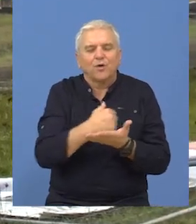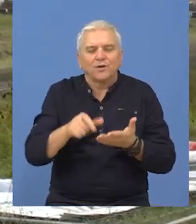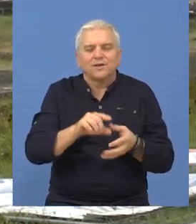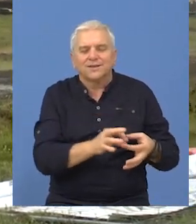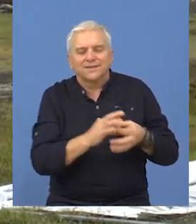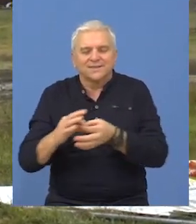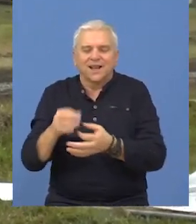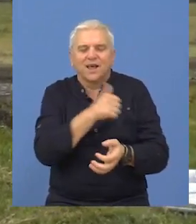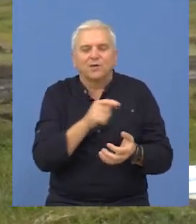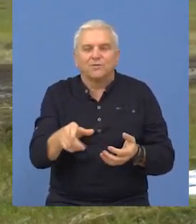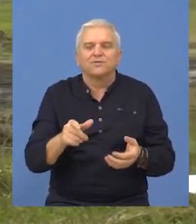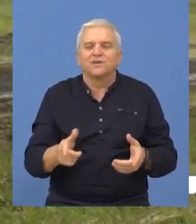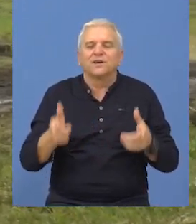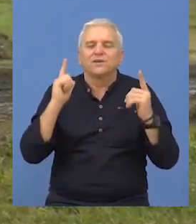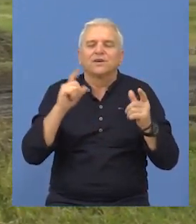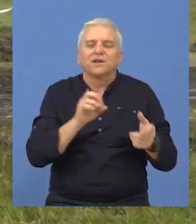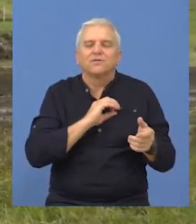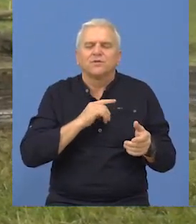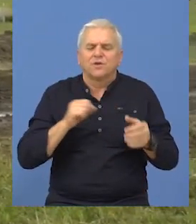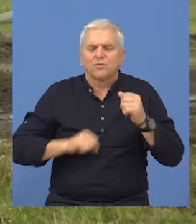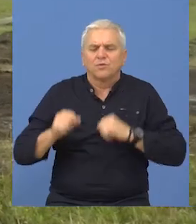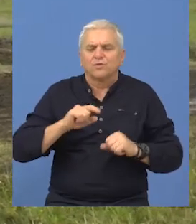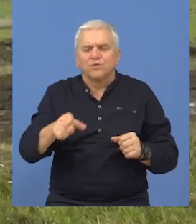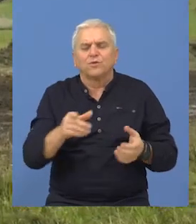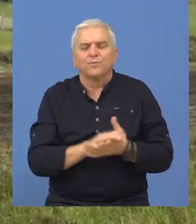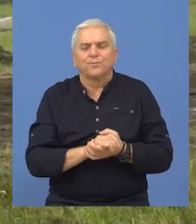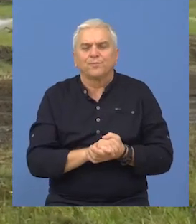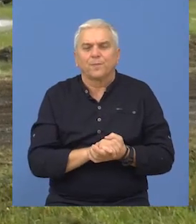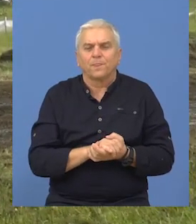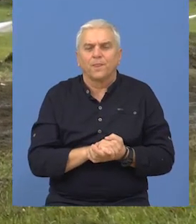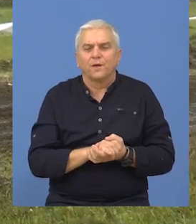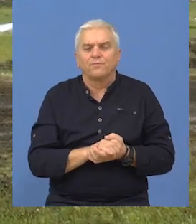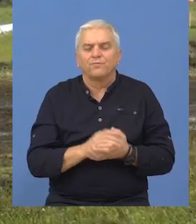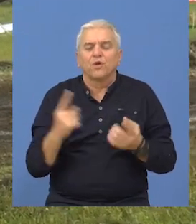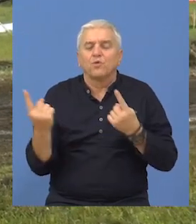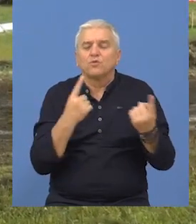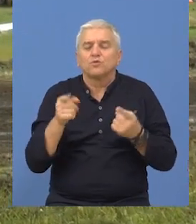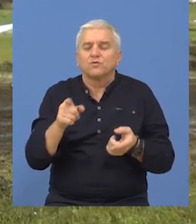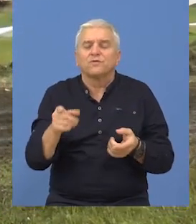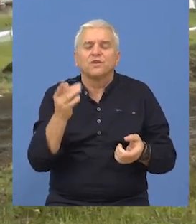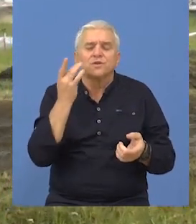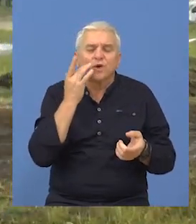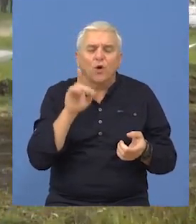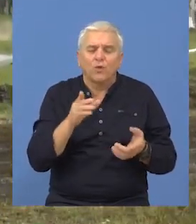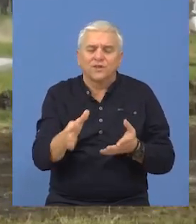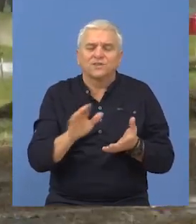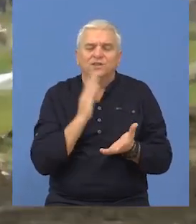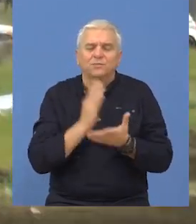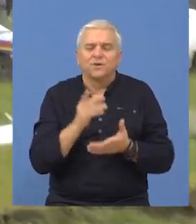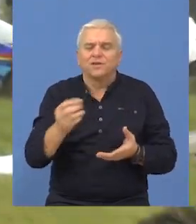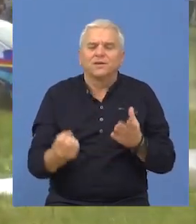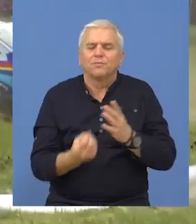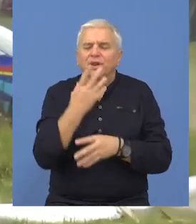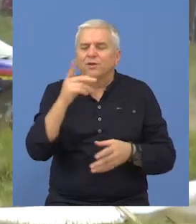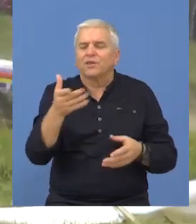upotrebi tokom cele godine. Grad Bečeja je stvarno se potrudio, uslovi su fenomenalni